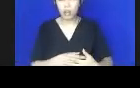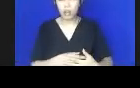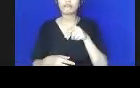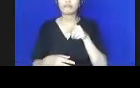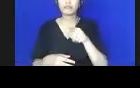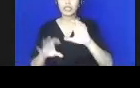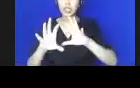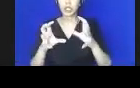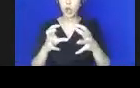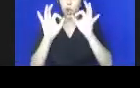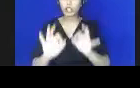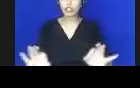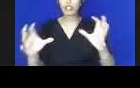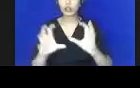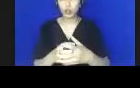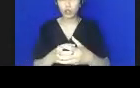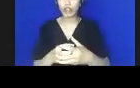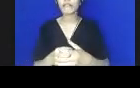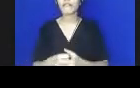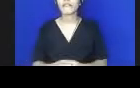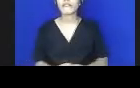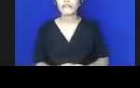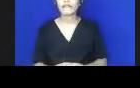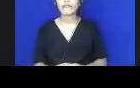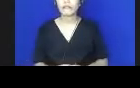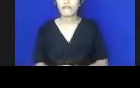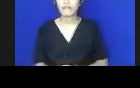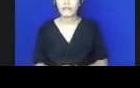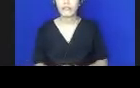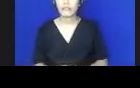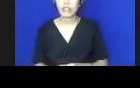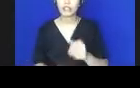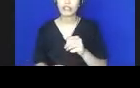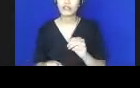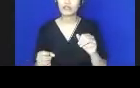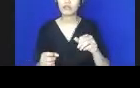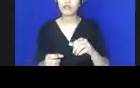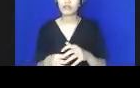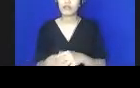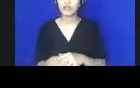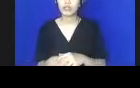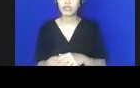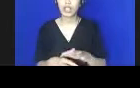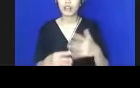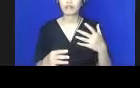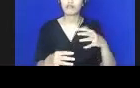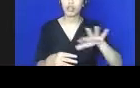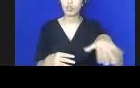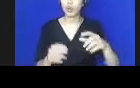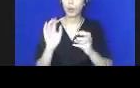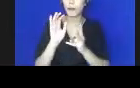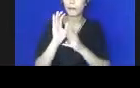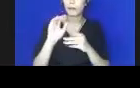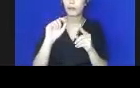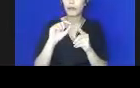Karena itu dibuatlah gugus tugas, ketuanya adalah Mengko Bidang Kesehatan Raya, yang waktu itu sekarang itu Mengko PMK, kemudian